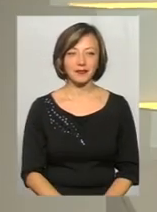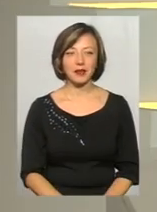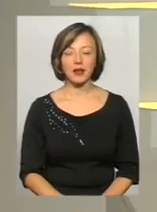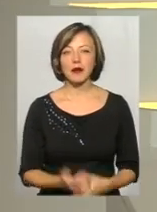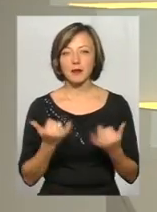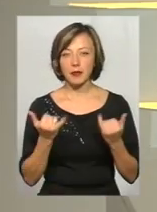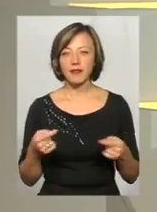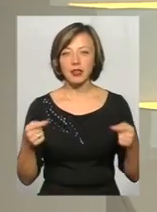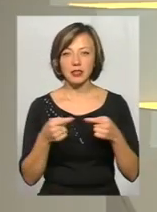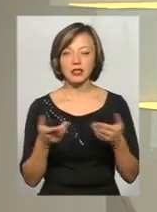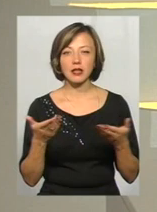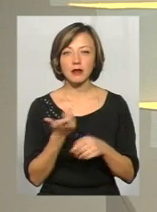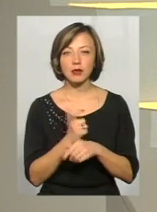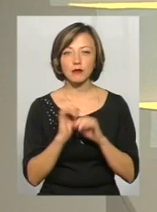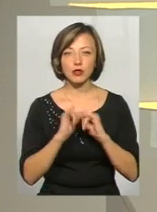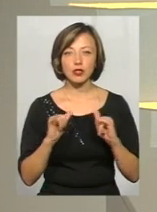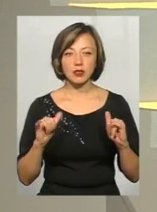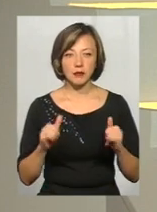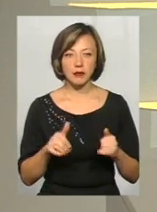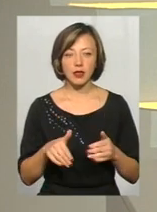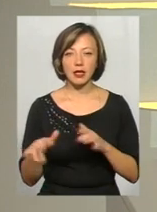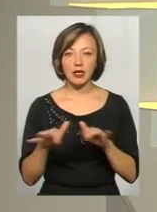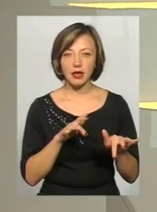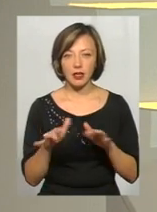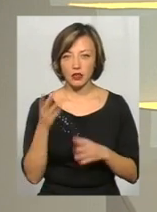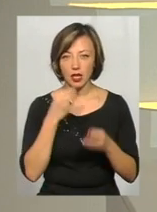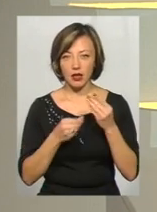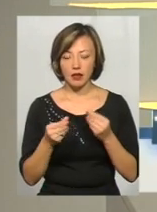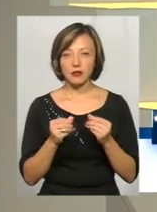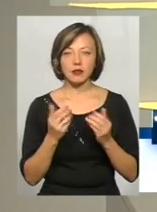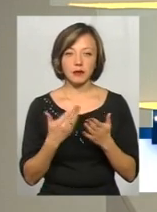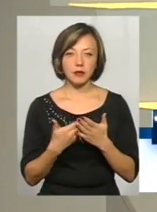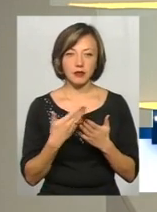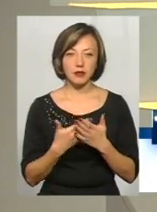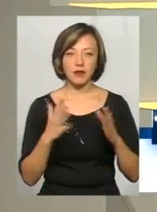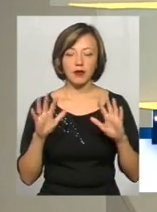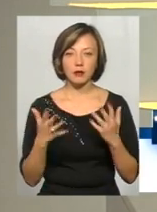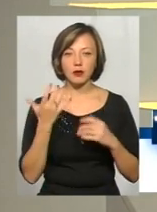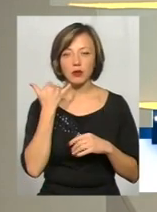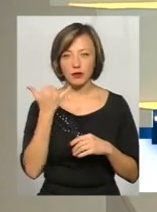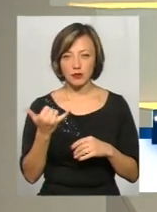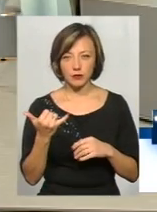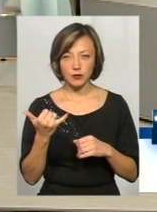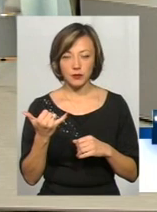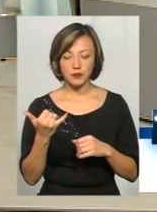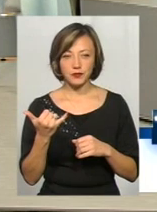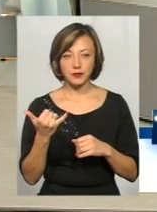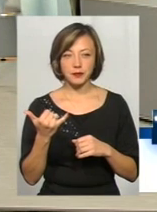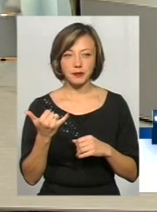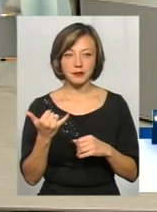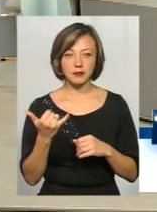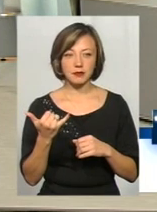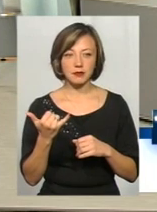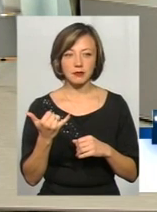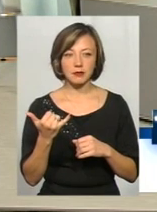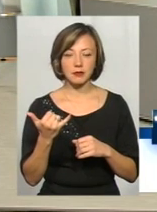визначили які ж найбільш поширені шахраївські дії. От візьмемо випадок, коли телефонують або